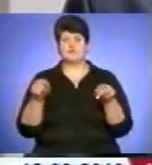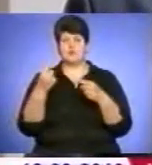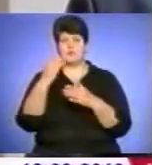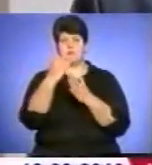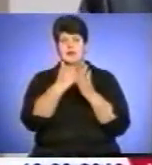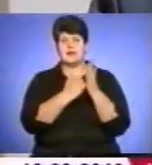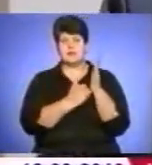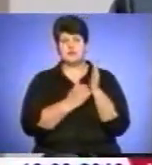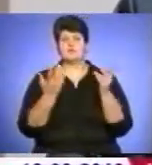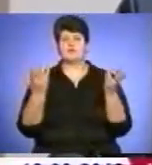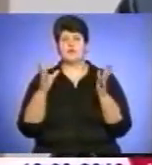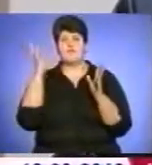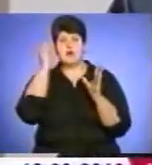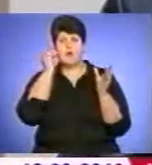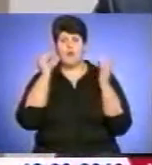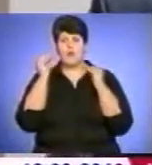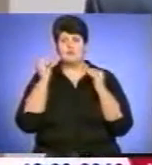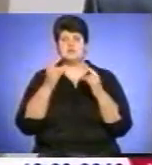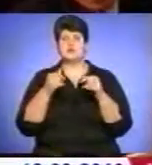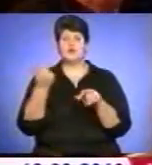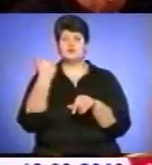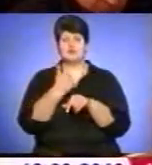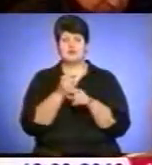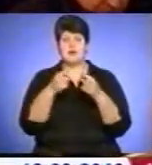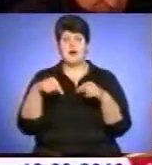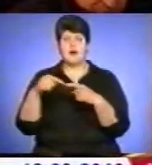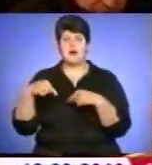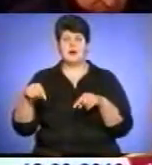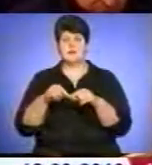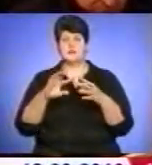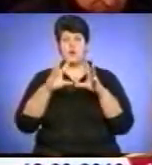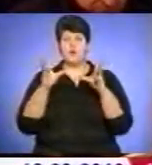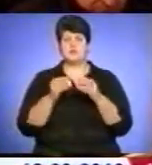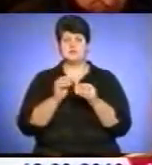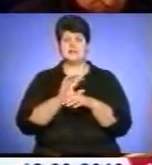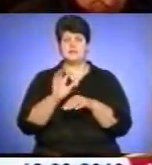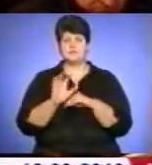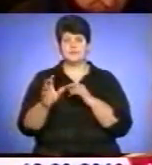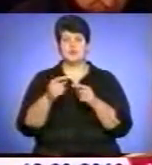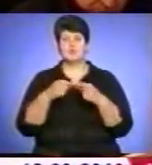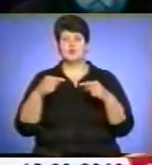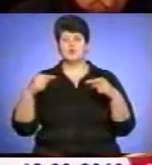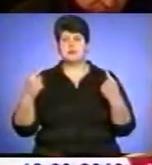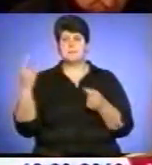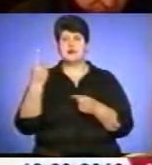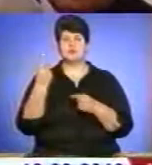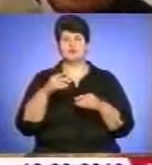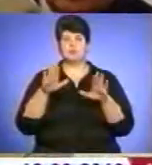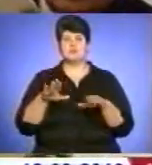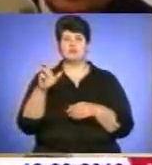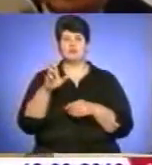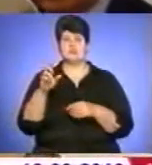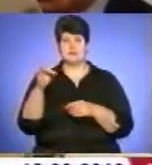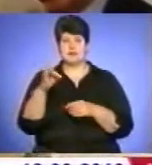рейтингом, в якому враховувалися основні галузі, а також обсяг і рентабельність продукції, на першому місці Бучицький